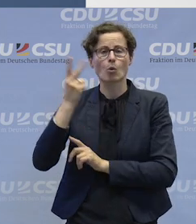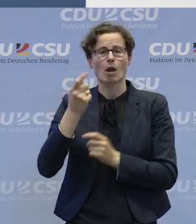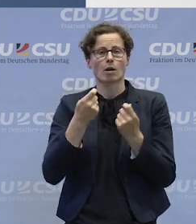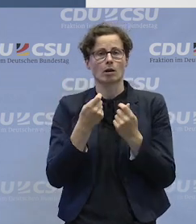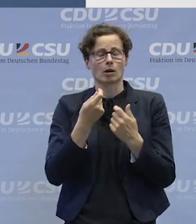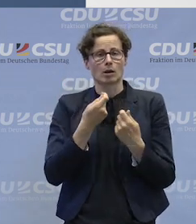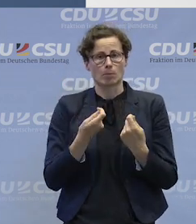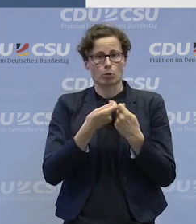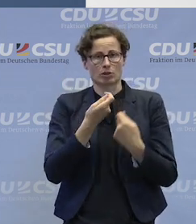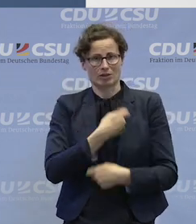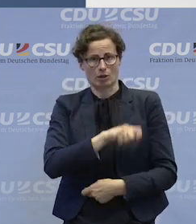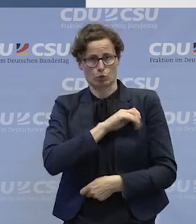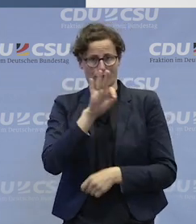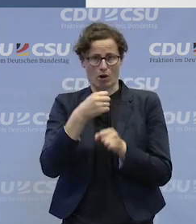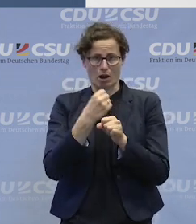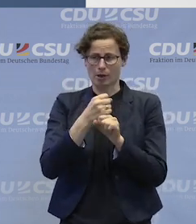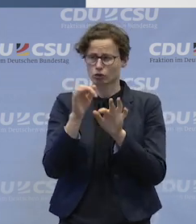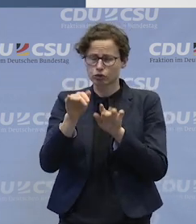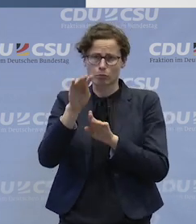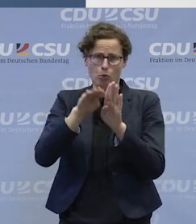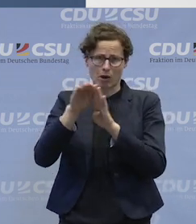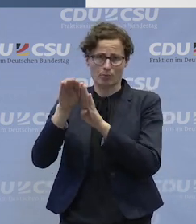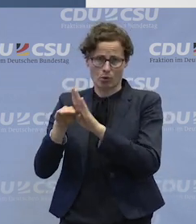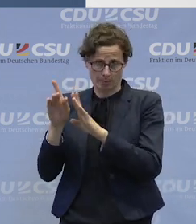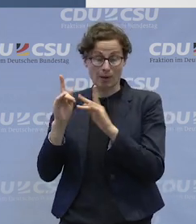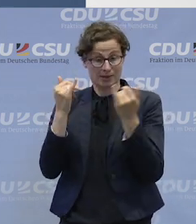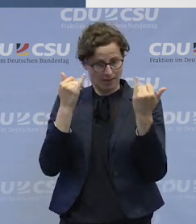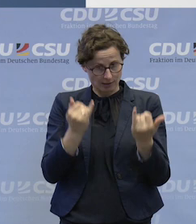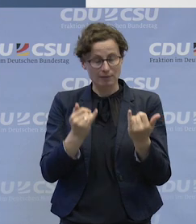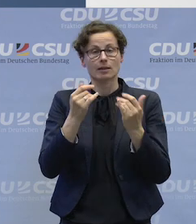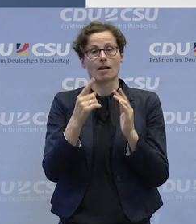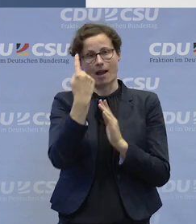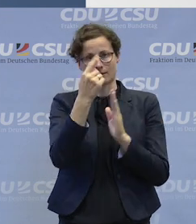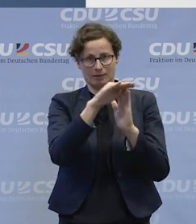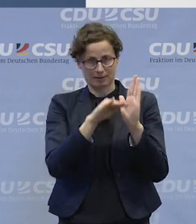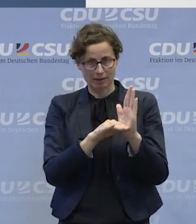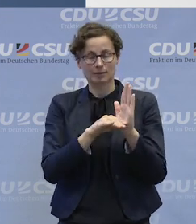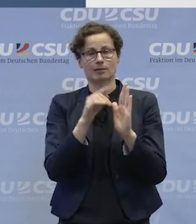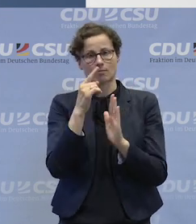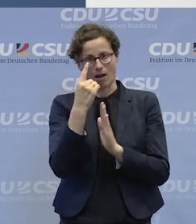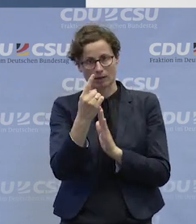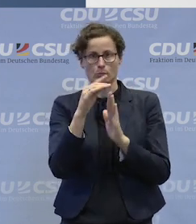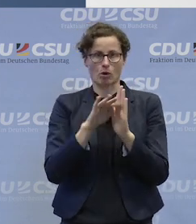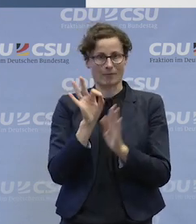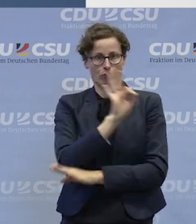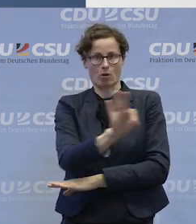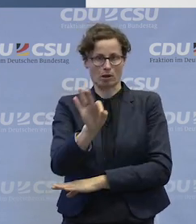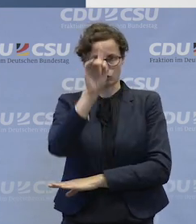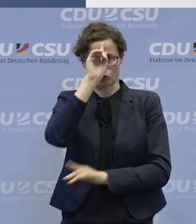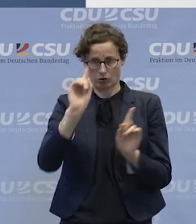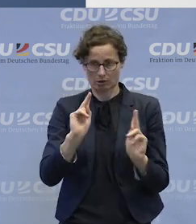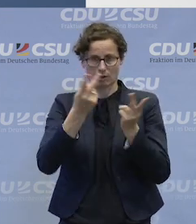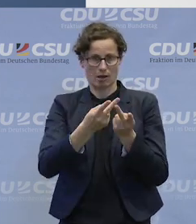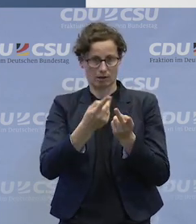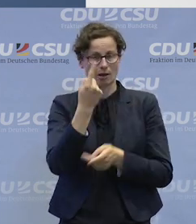Kostenträger. Ja, und es ist neu, es ist sehr neu, da es erstmals für ganz Deutschland eine Regelung, eine finanzielle